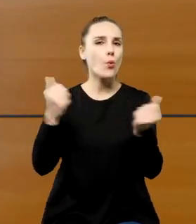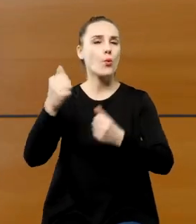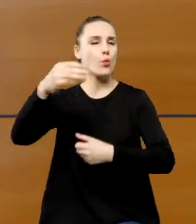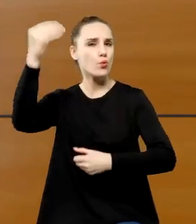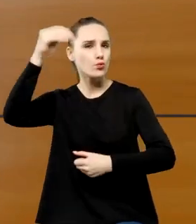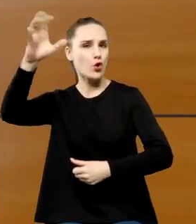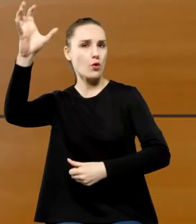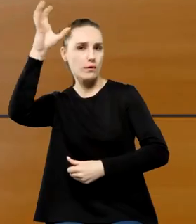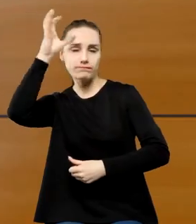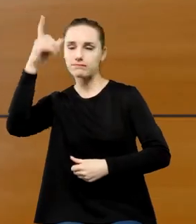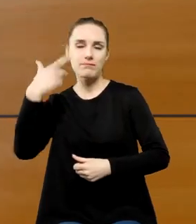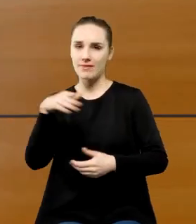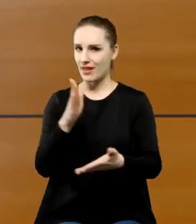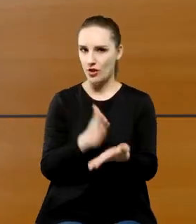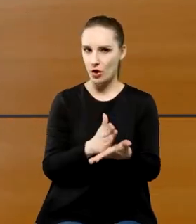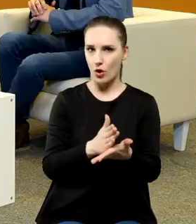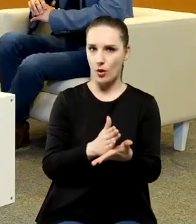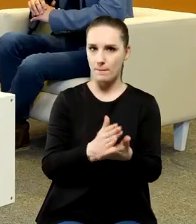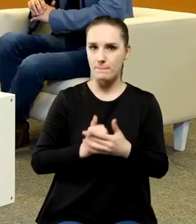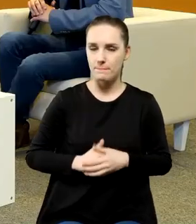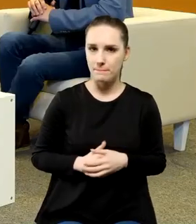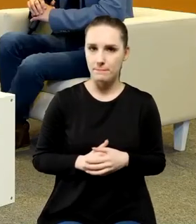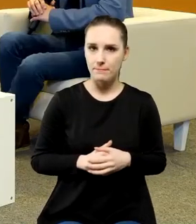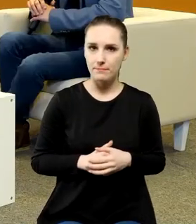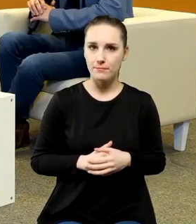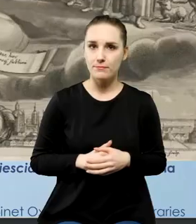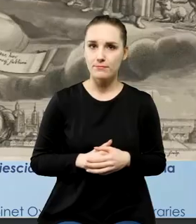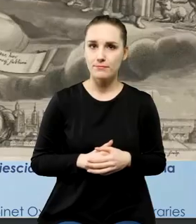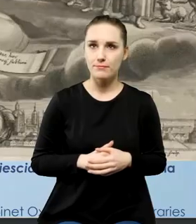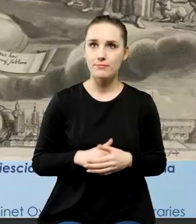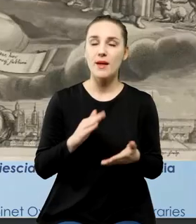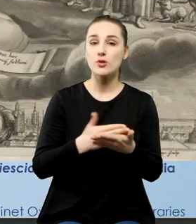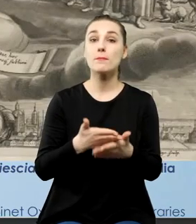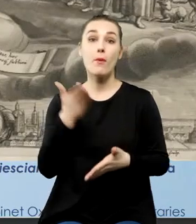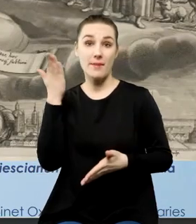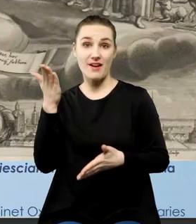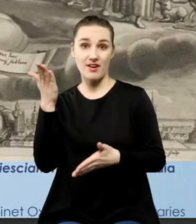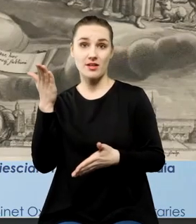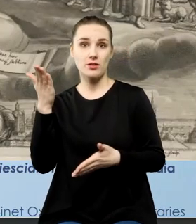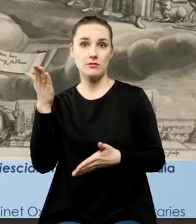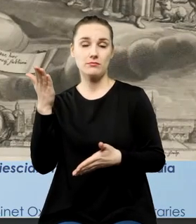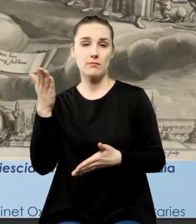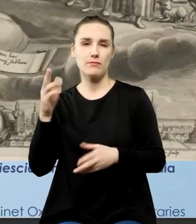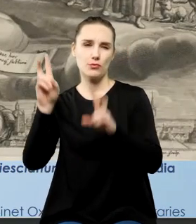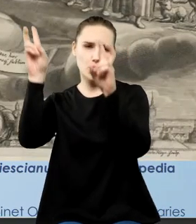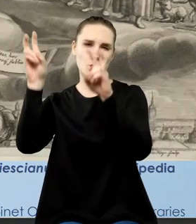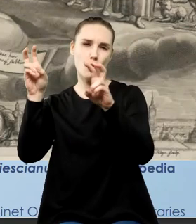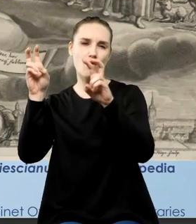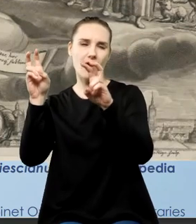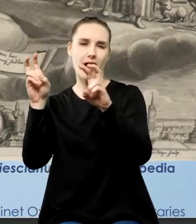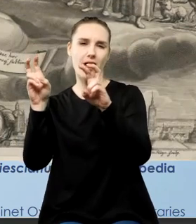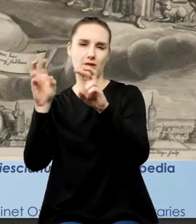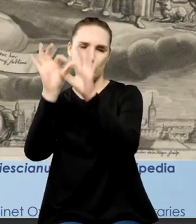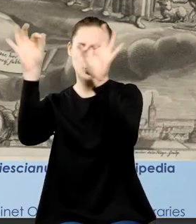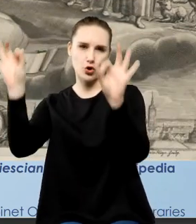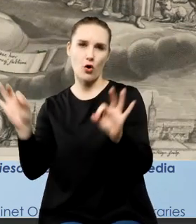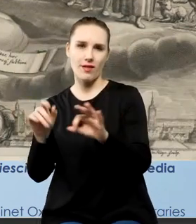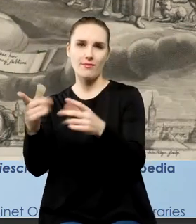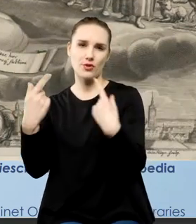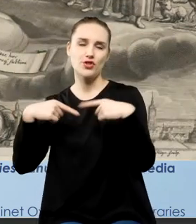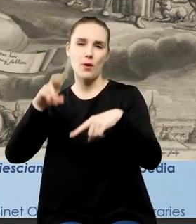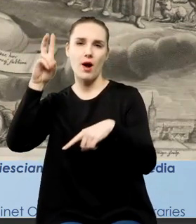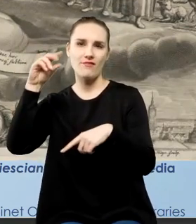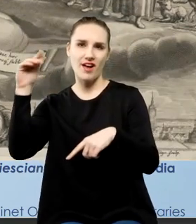jak na tej stronie po prawej tytułowej z dzieła, które